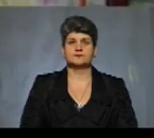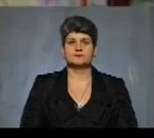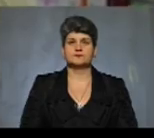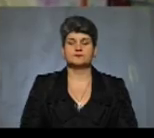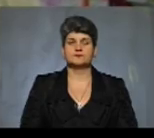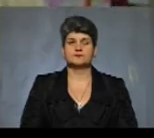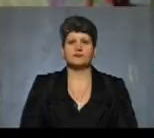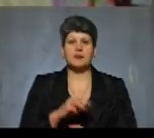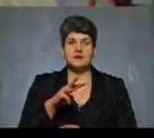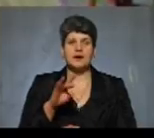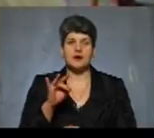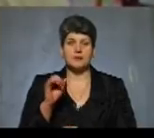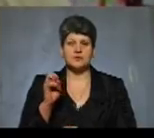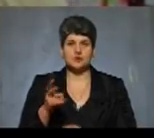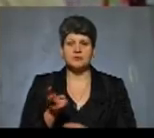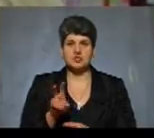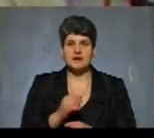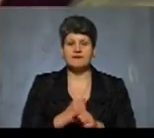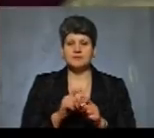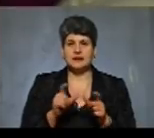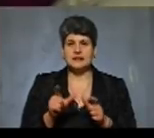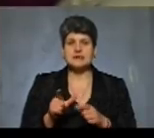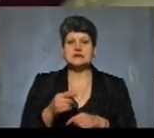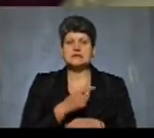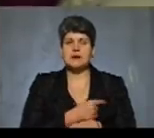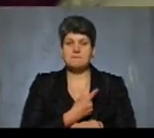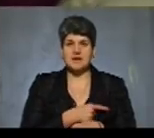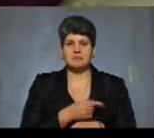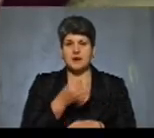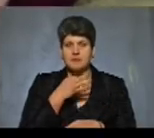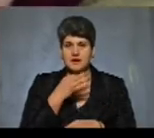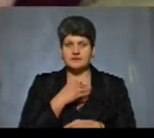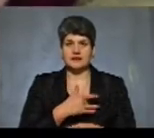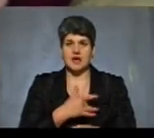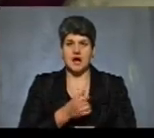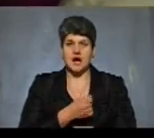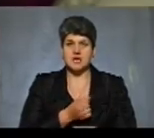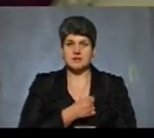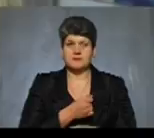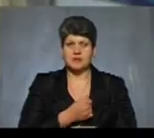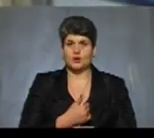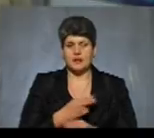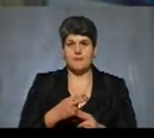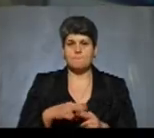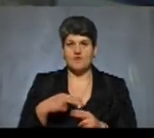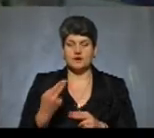Марія Рибачук прийшла до аптеки за медпрепаратами від аритмії. Бували випадки, коли хотіла повернути ліки.